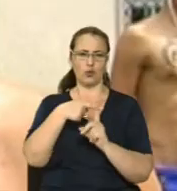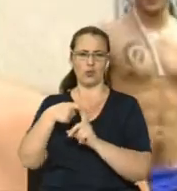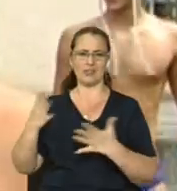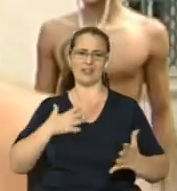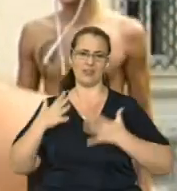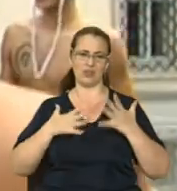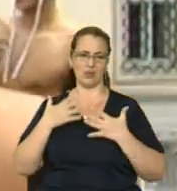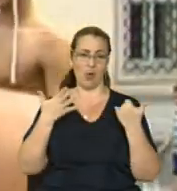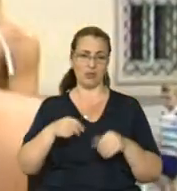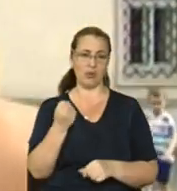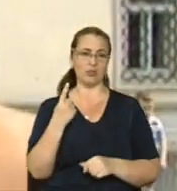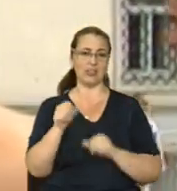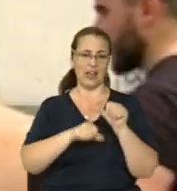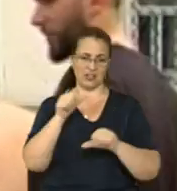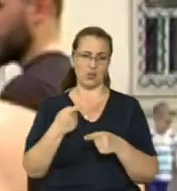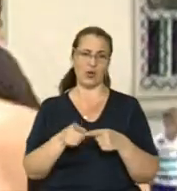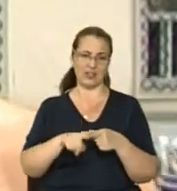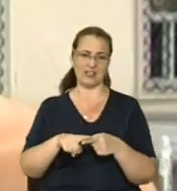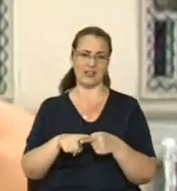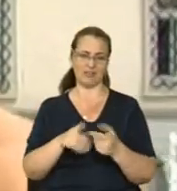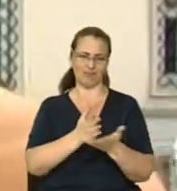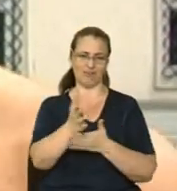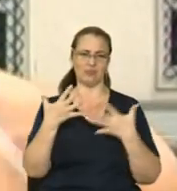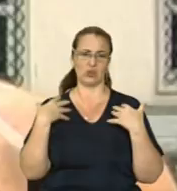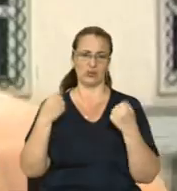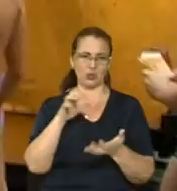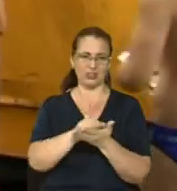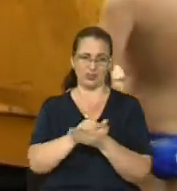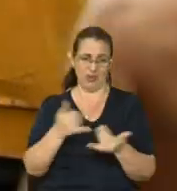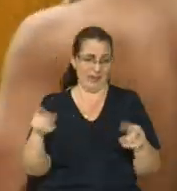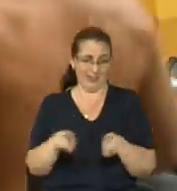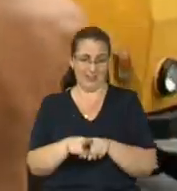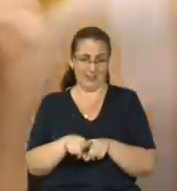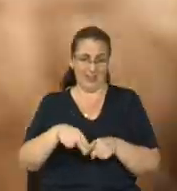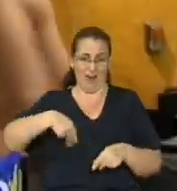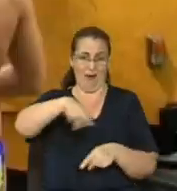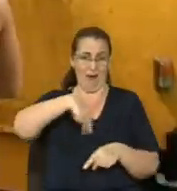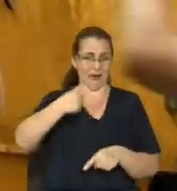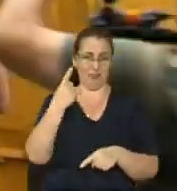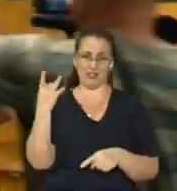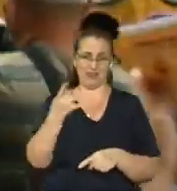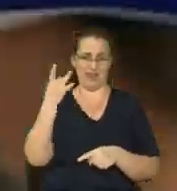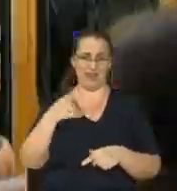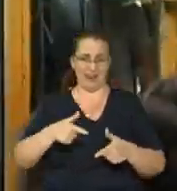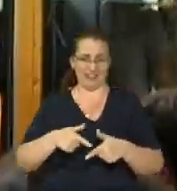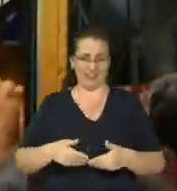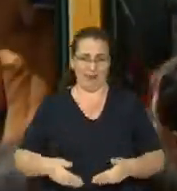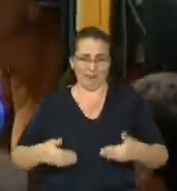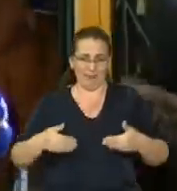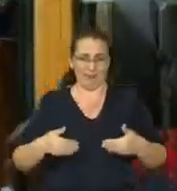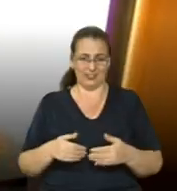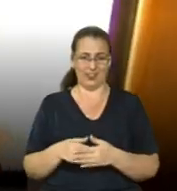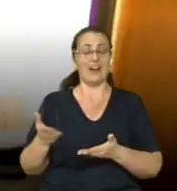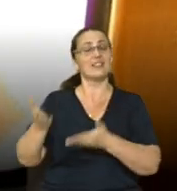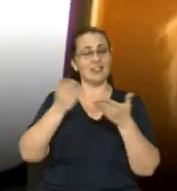емоцій. Вже 11 років цим видом спорту займаюся, так ходимо перший раз. Далі спортсмени запрошують на гру з водного полу і пасажирів